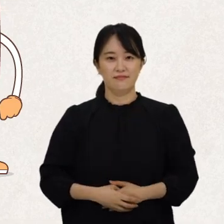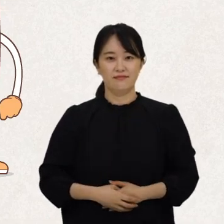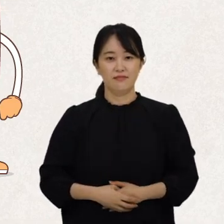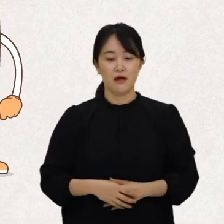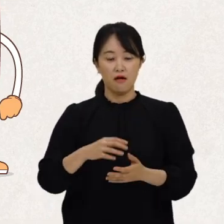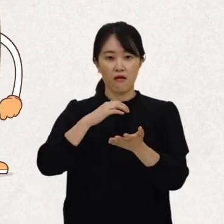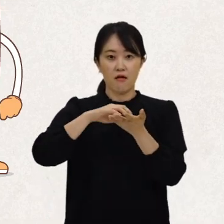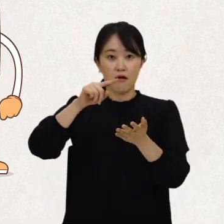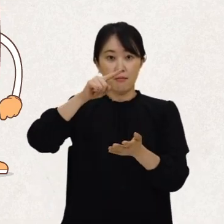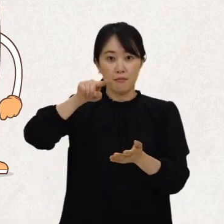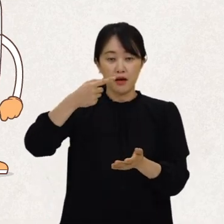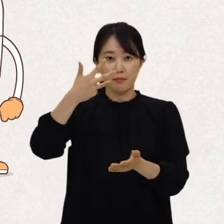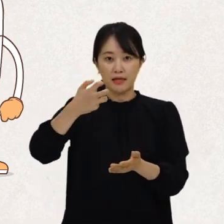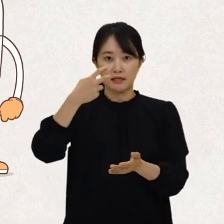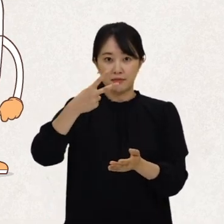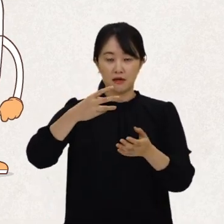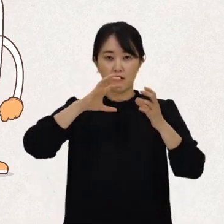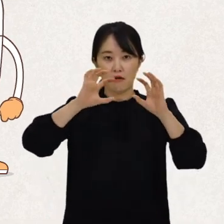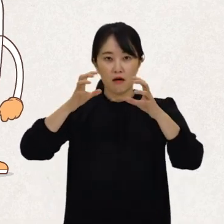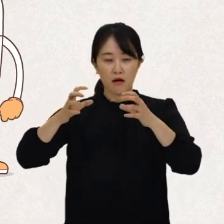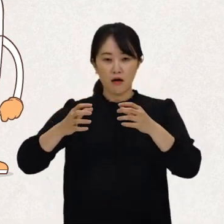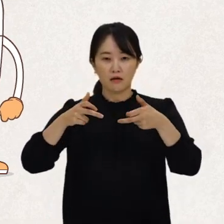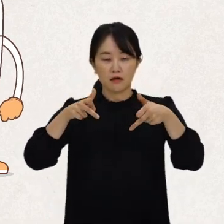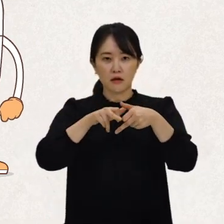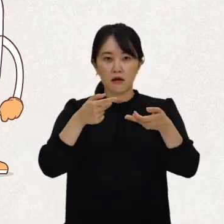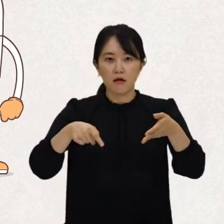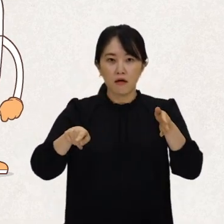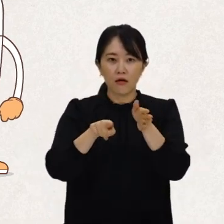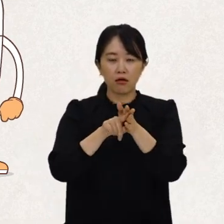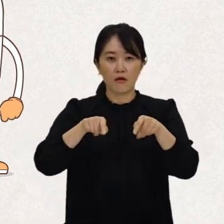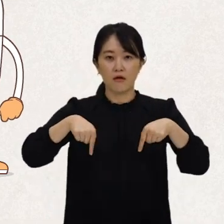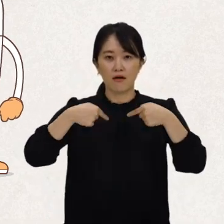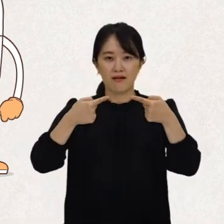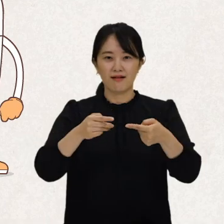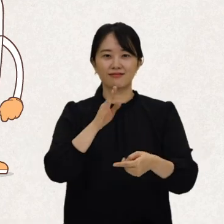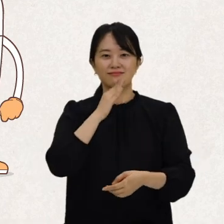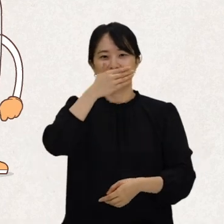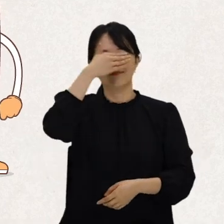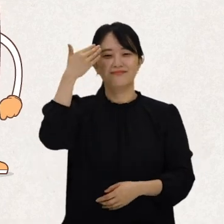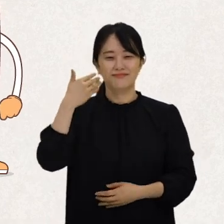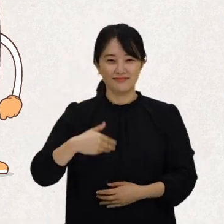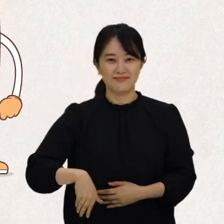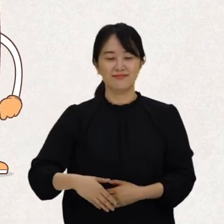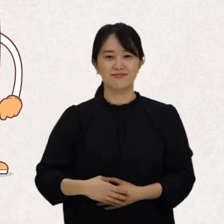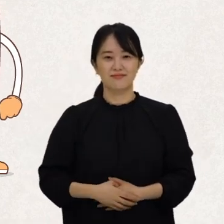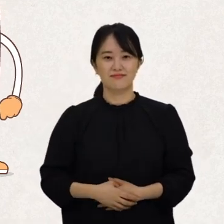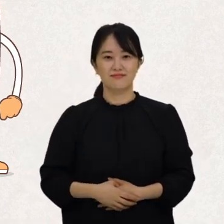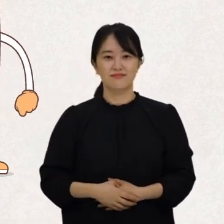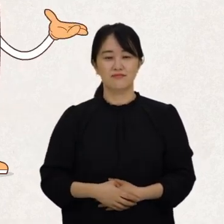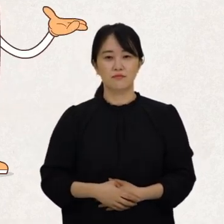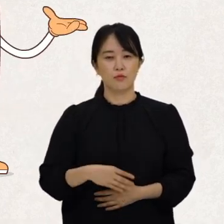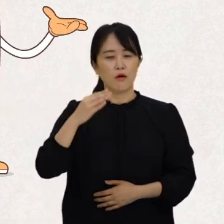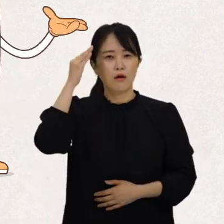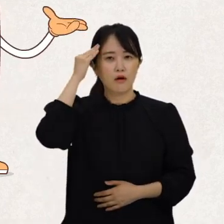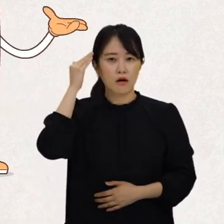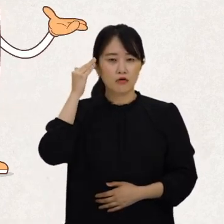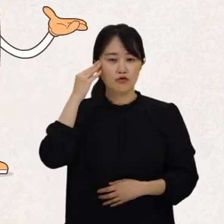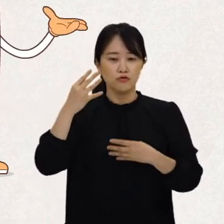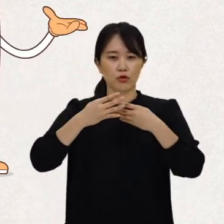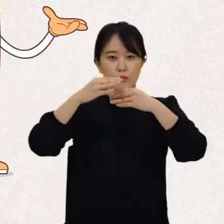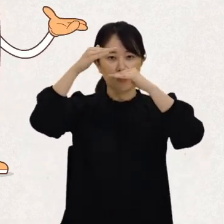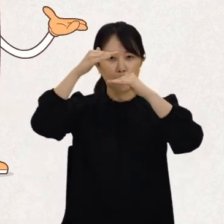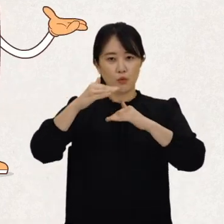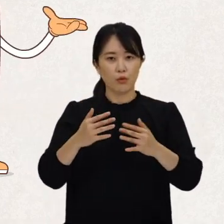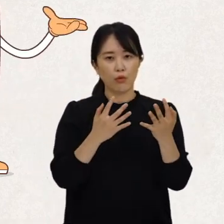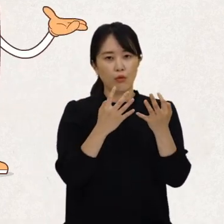182개국이나 장애인권리를 위해 참여하고 있다니 정말 다행이에요. 그럼 우리나라는 협약의